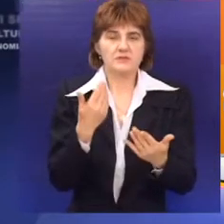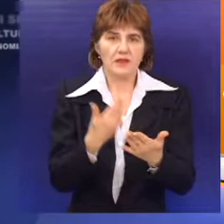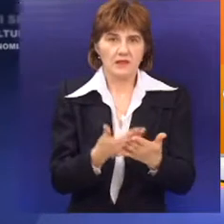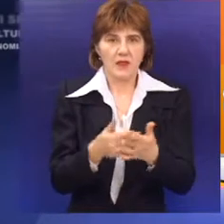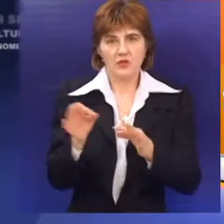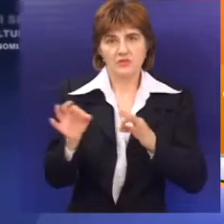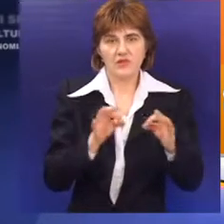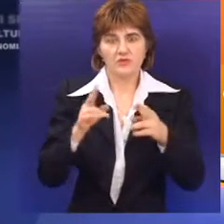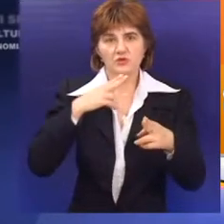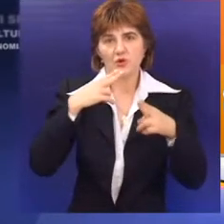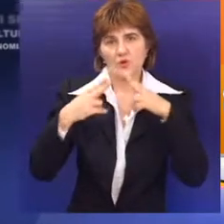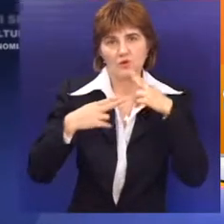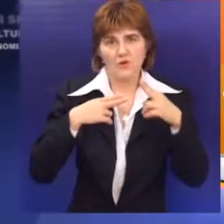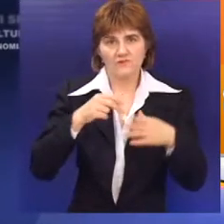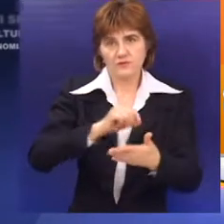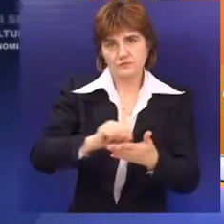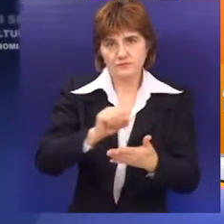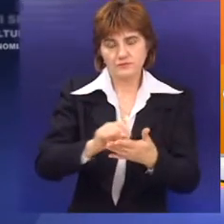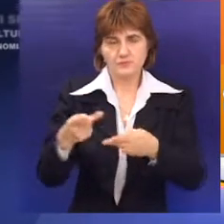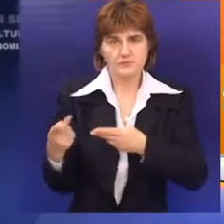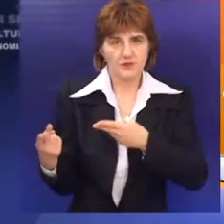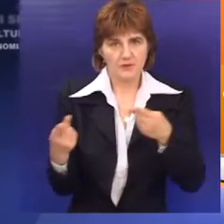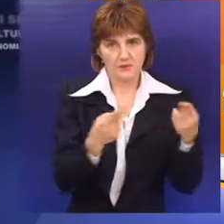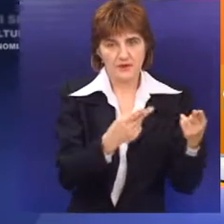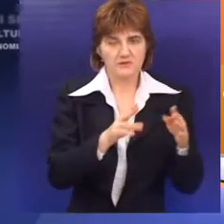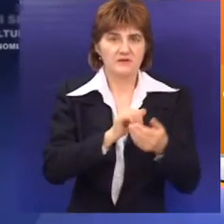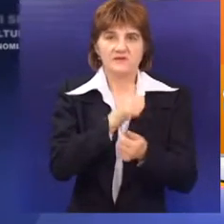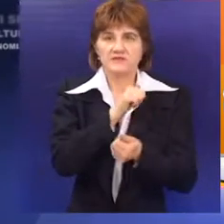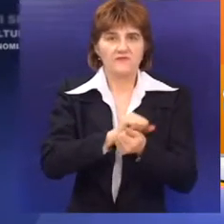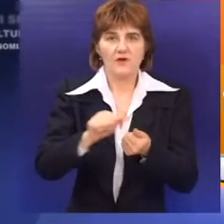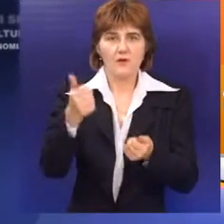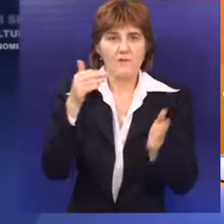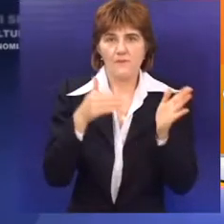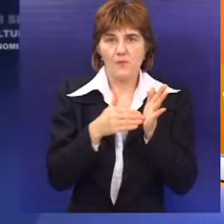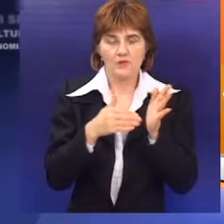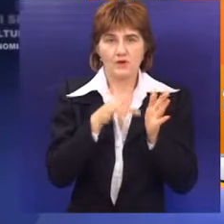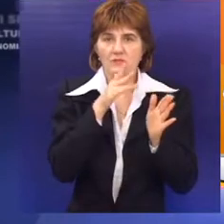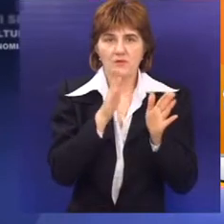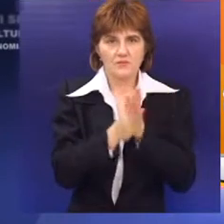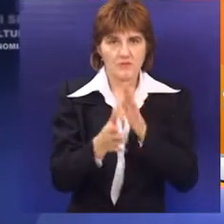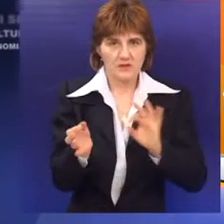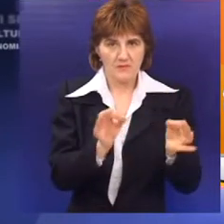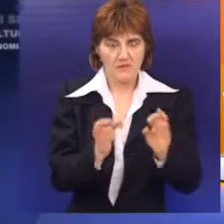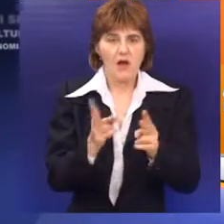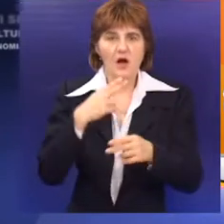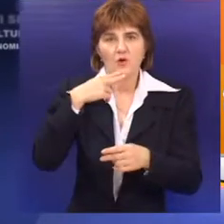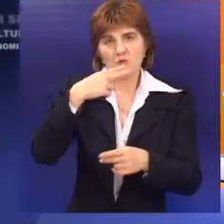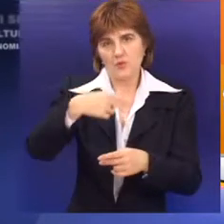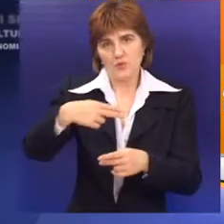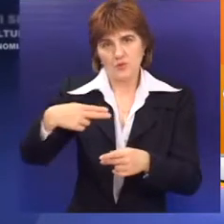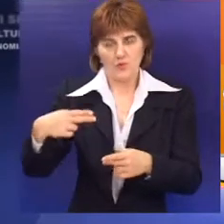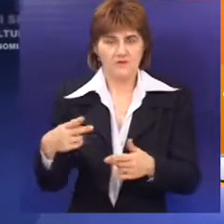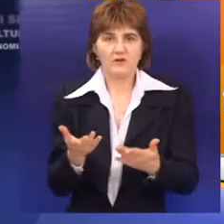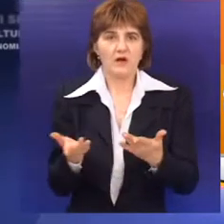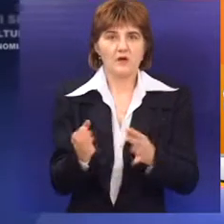tehnički deo ugovaranja, isporuke robe i prezentacije sve potrebne, ostale potrebne dokumentacije urade kako bi potpisali ugovor